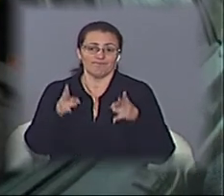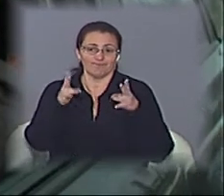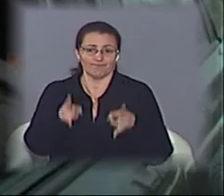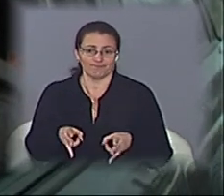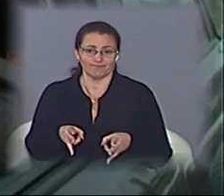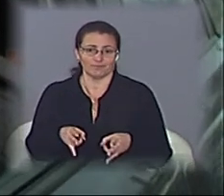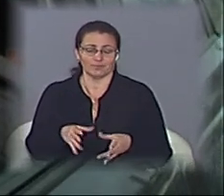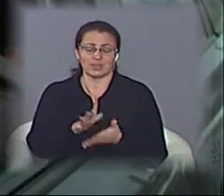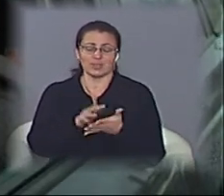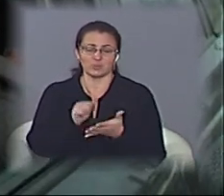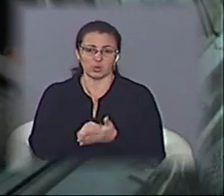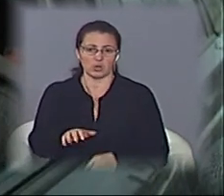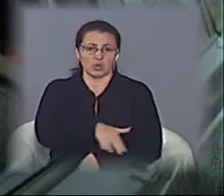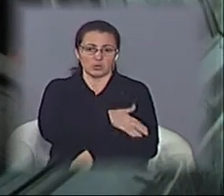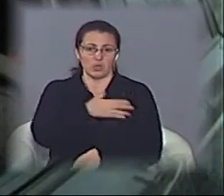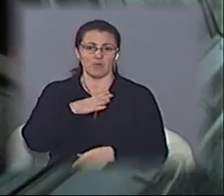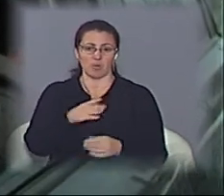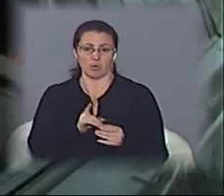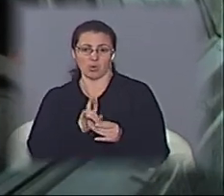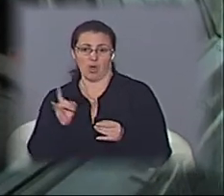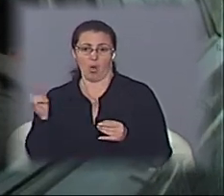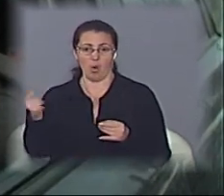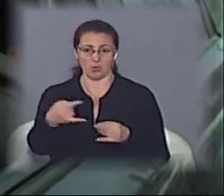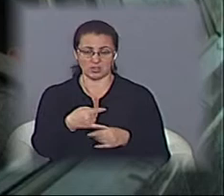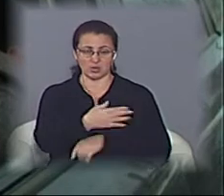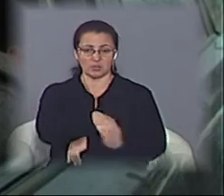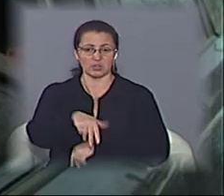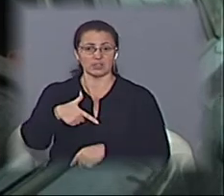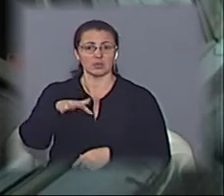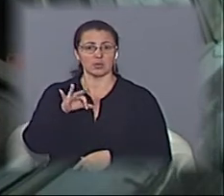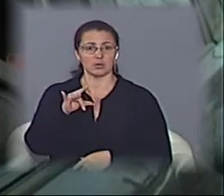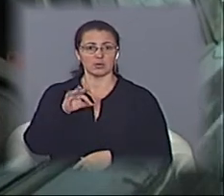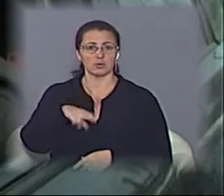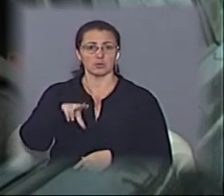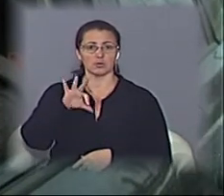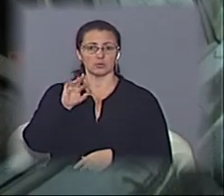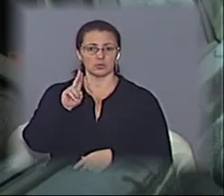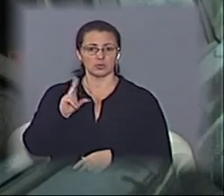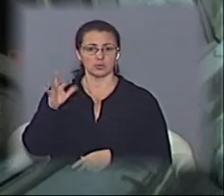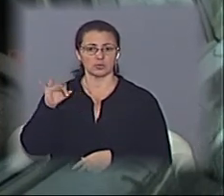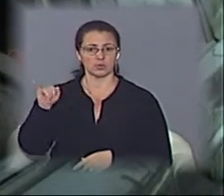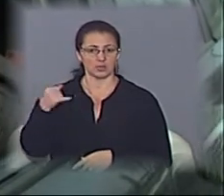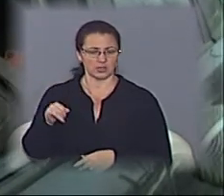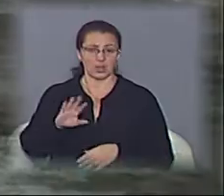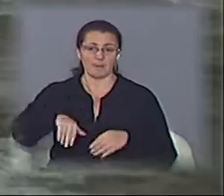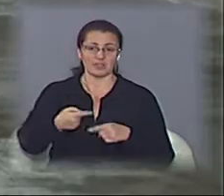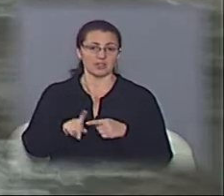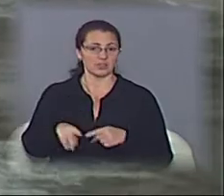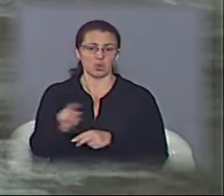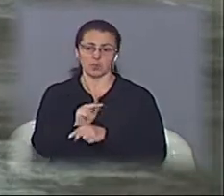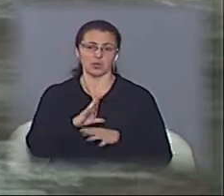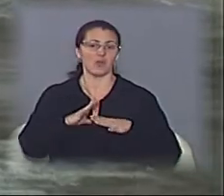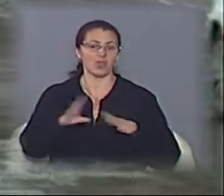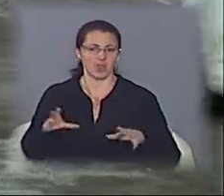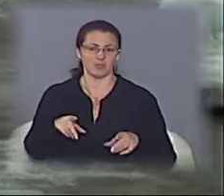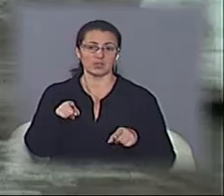Рахуйте, що вона довший час була об'їзною Городоцької, тому що Городоцька була закрита. Після того вона не була ремонтована. Вона є